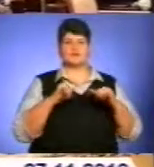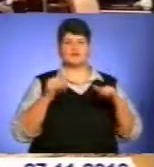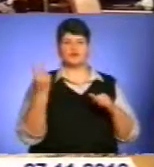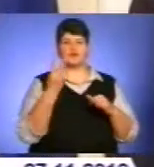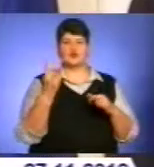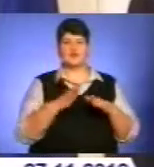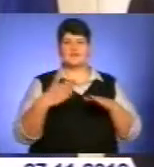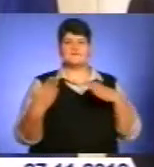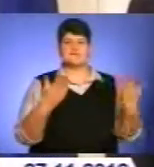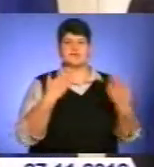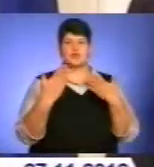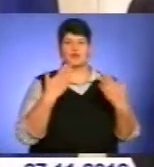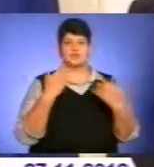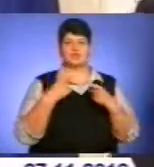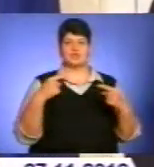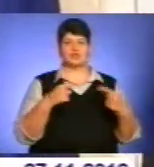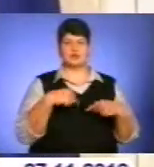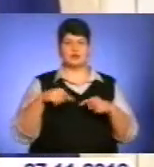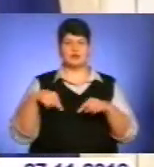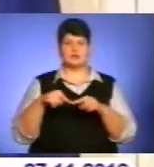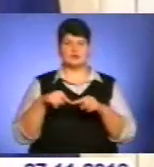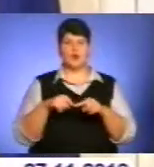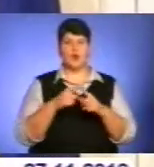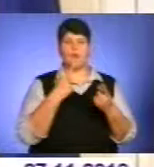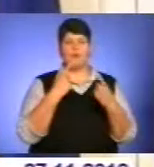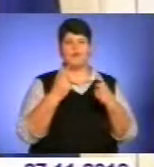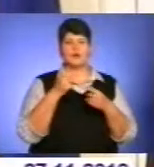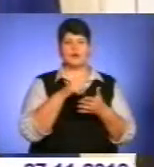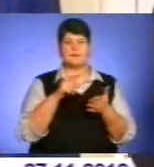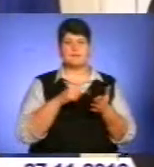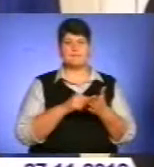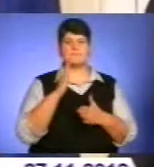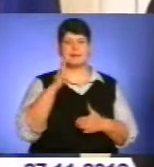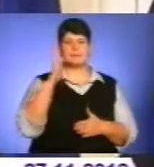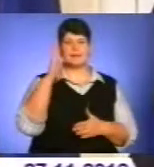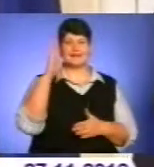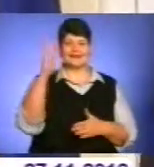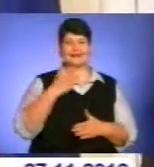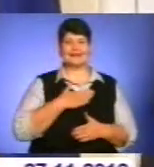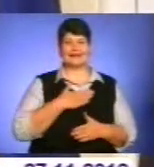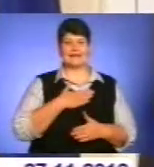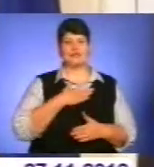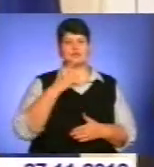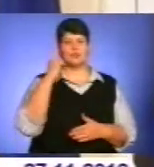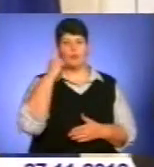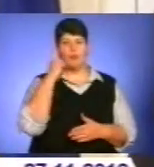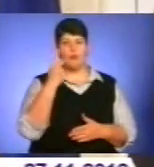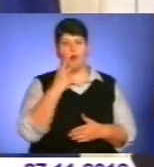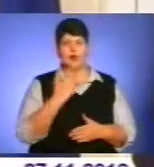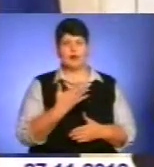галузях. Говорення питань перспективних на наш погляд галузях